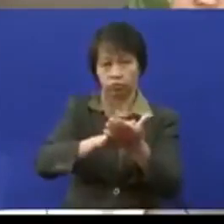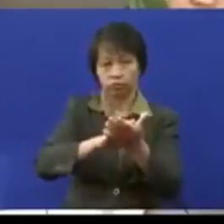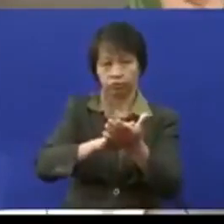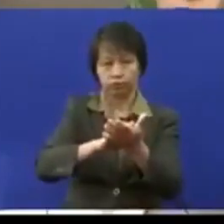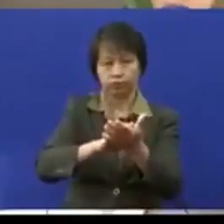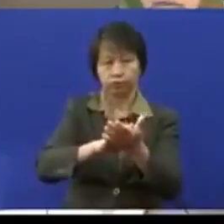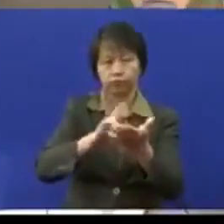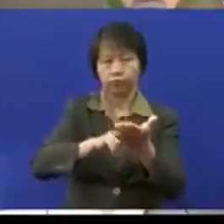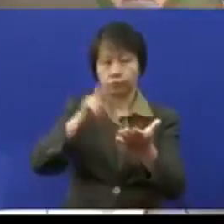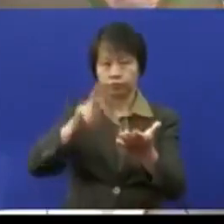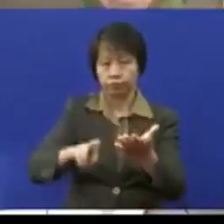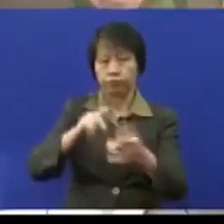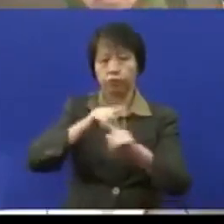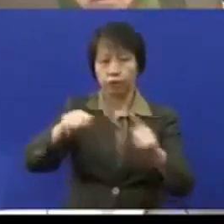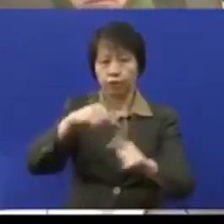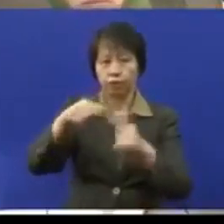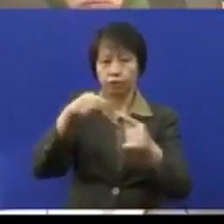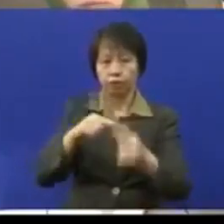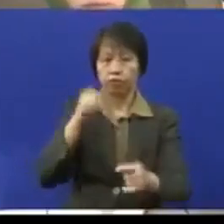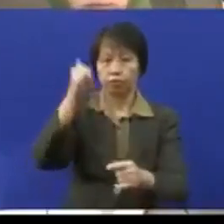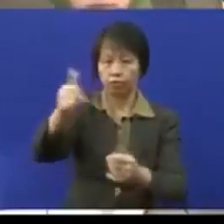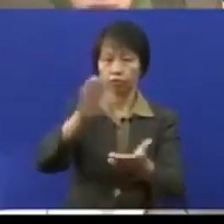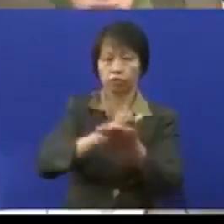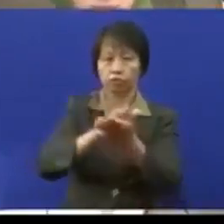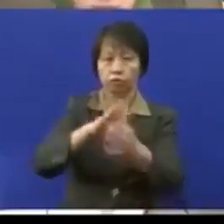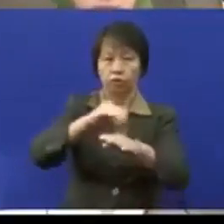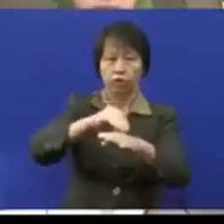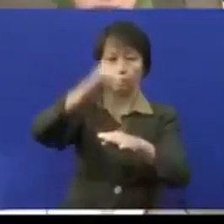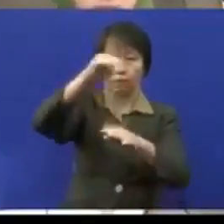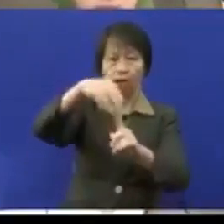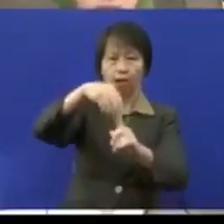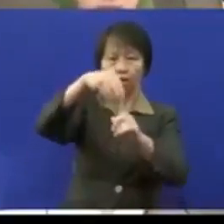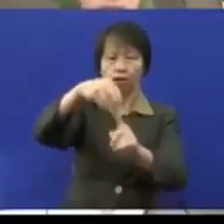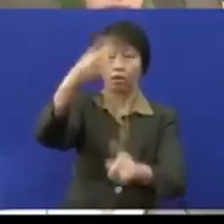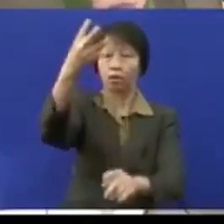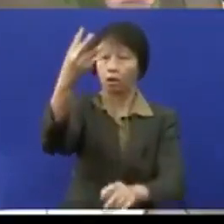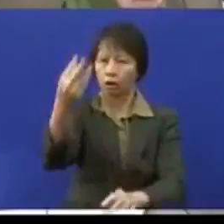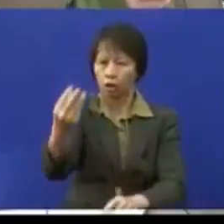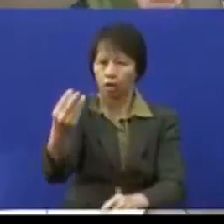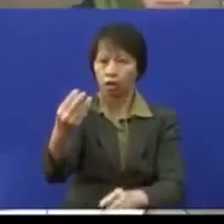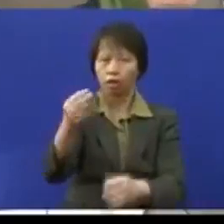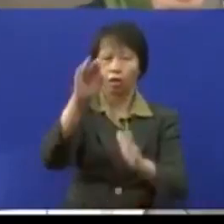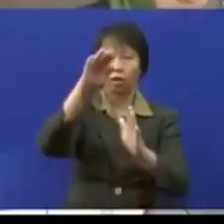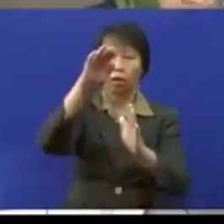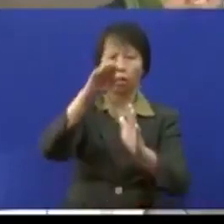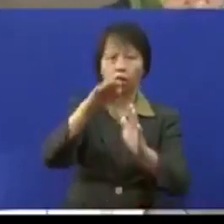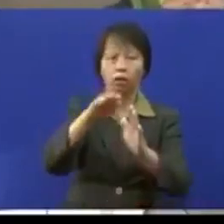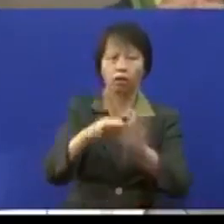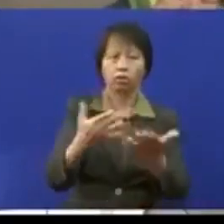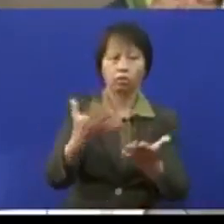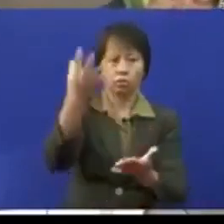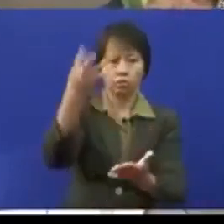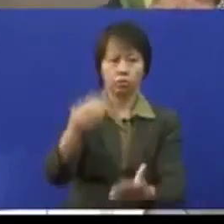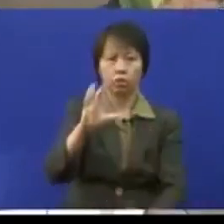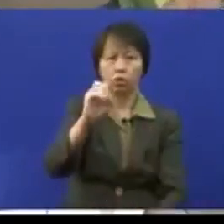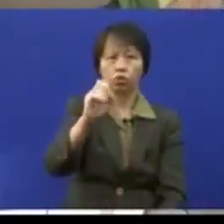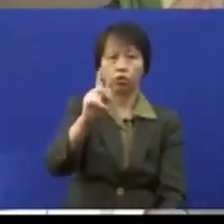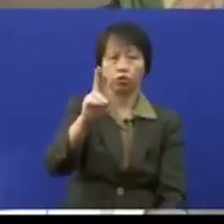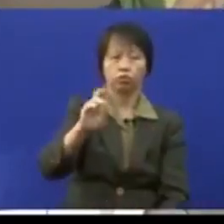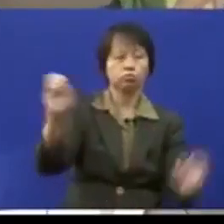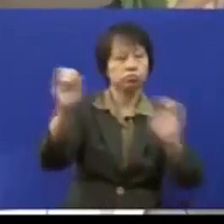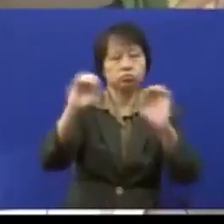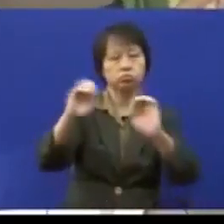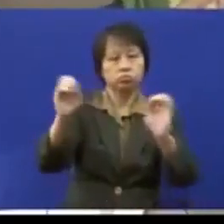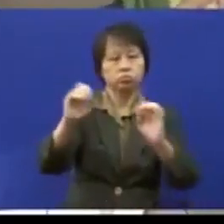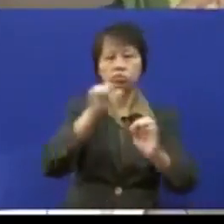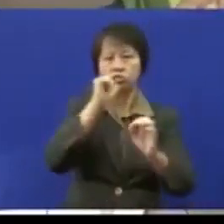atau sekolah rendah tetapi bila pergi kepada sekolah mendengar khas kekurangan bilangan sekolah-sekolah yang menampung mereka yang ukuran upaya ini tidak ada